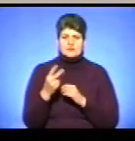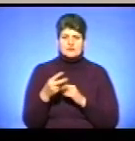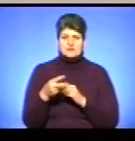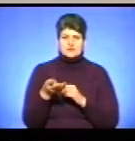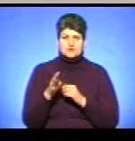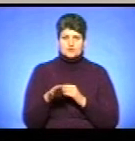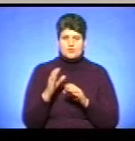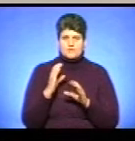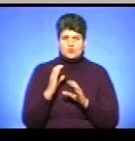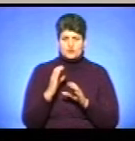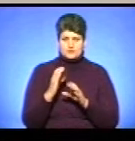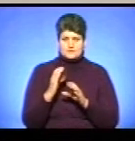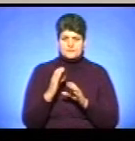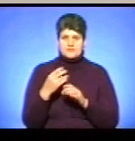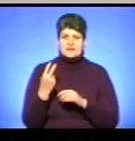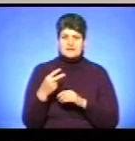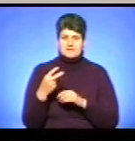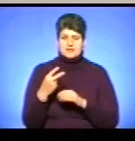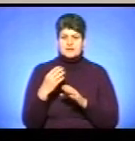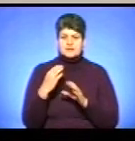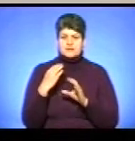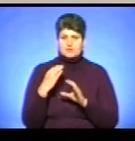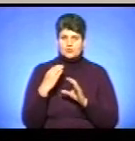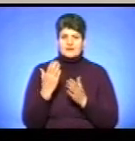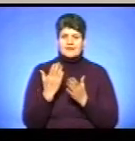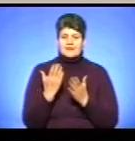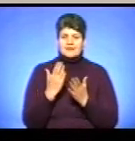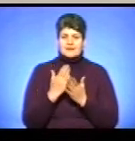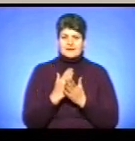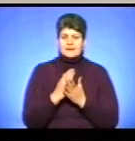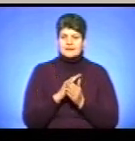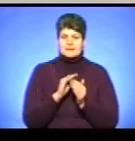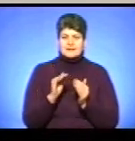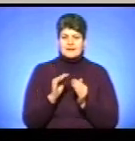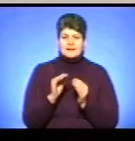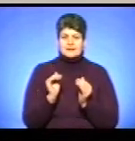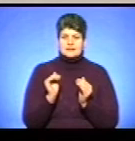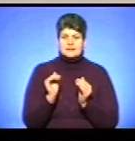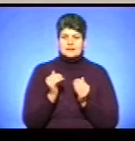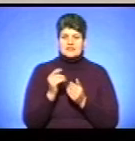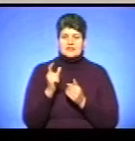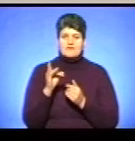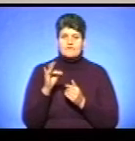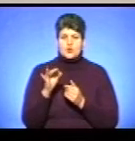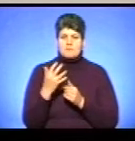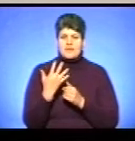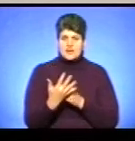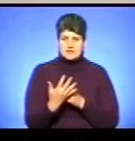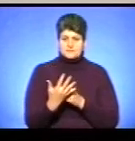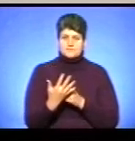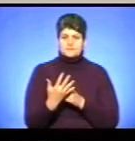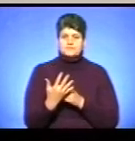автобусів. Автобуси, які є не нижчі по екології Євро-5. І